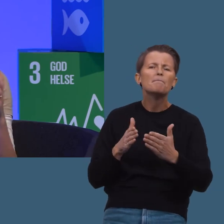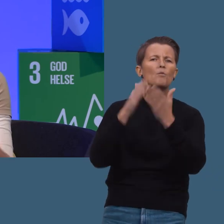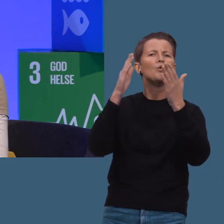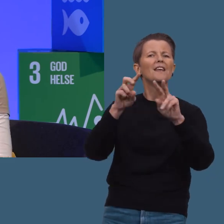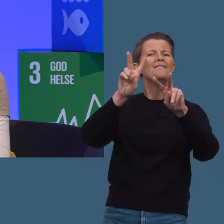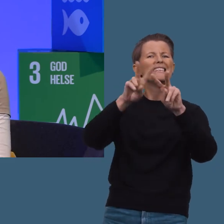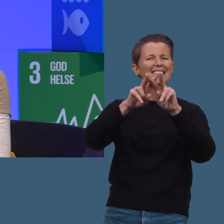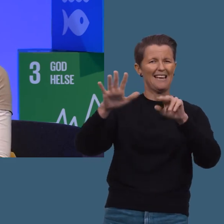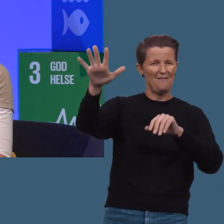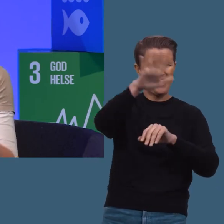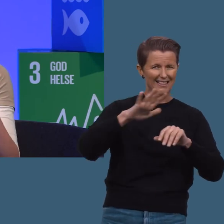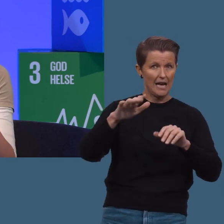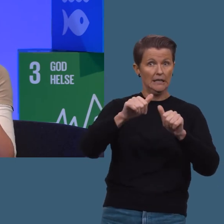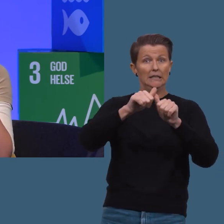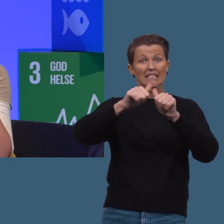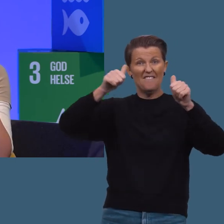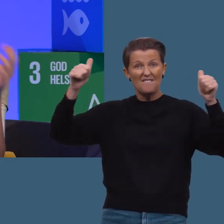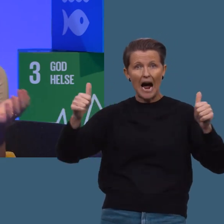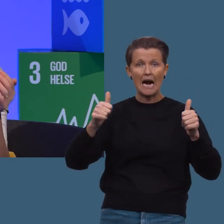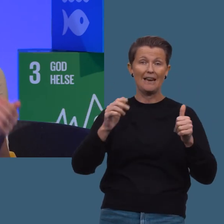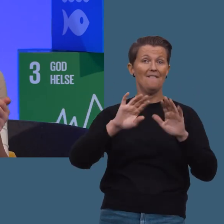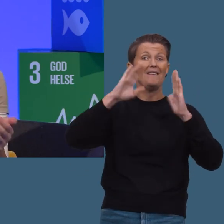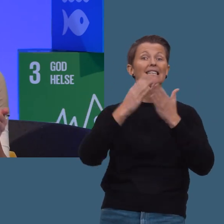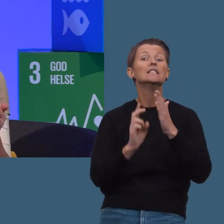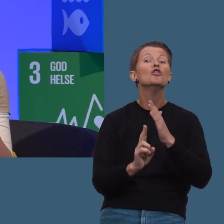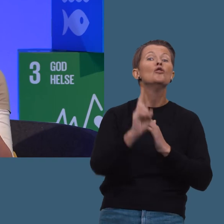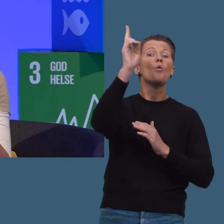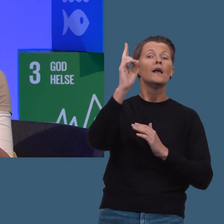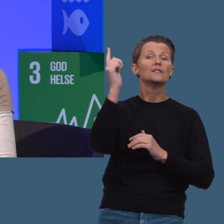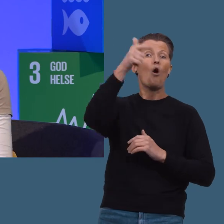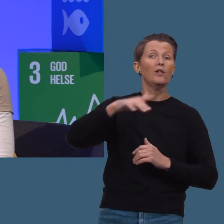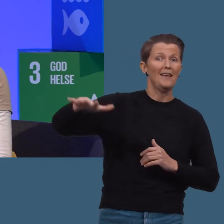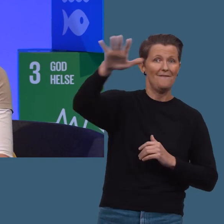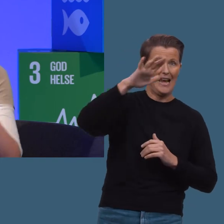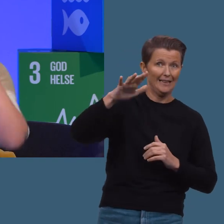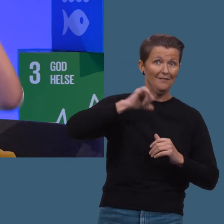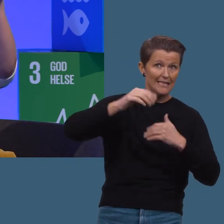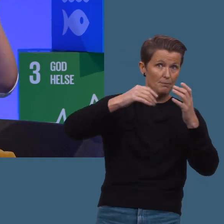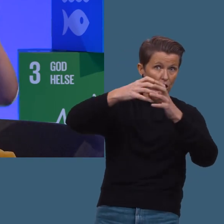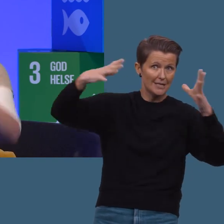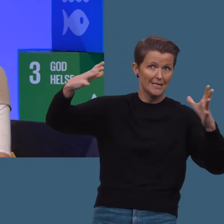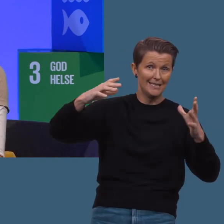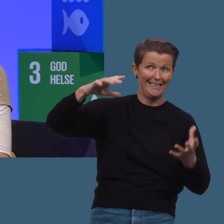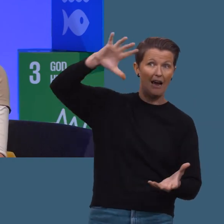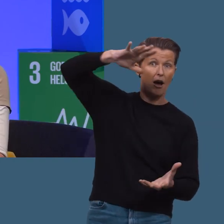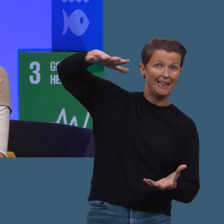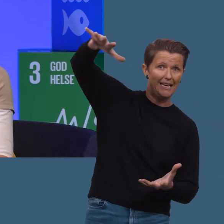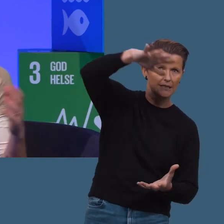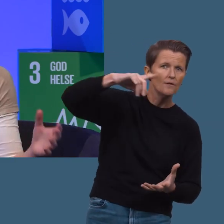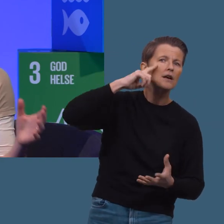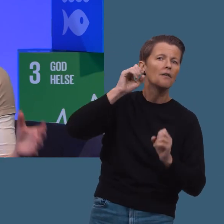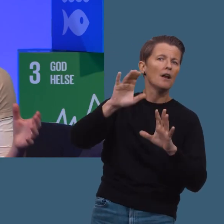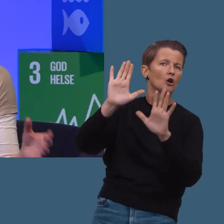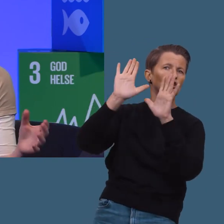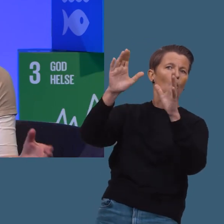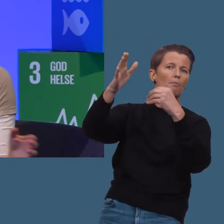Vistingfeltet, som er et svært oljefelt. blir verdens nordligste oljefelt, hvis det bygges ut langt opp i Arktis, og det kan vi